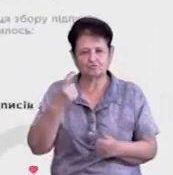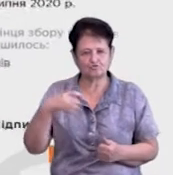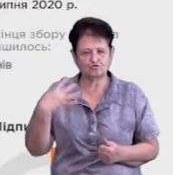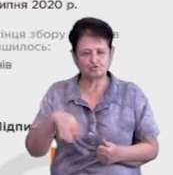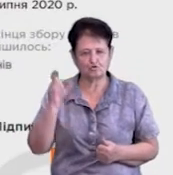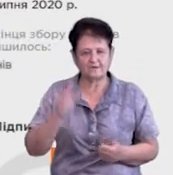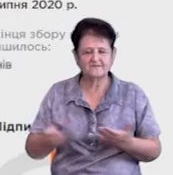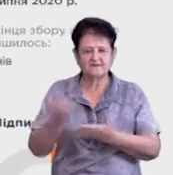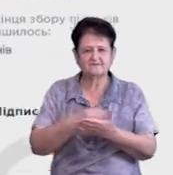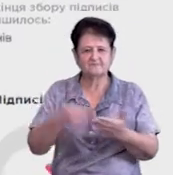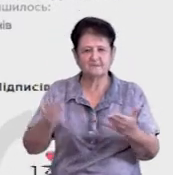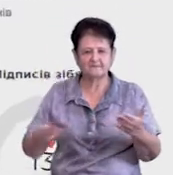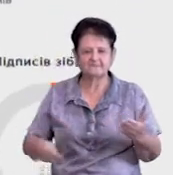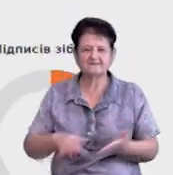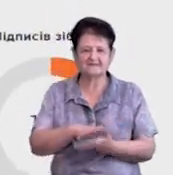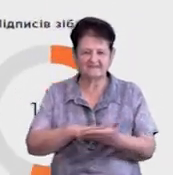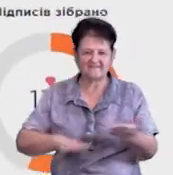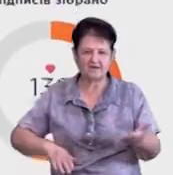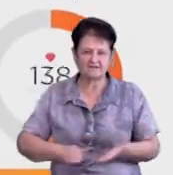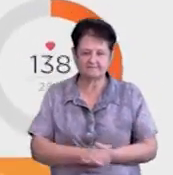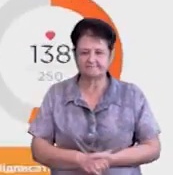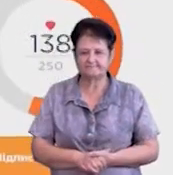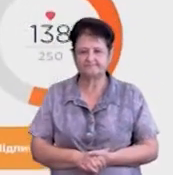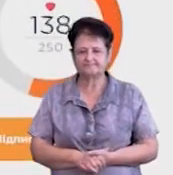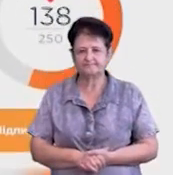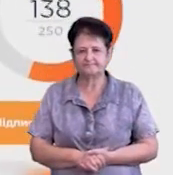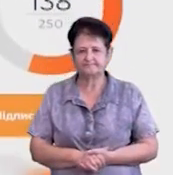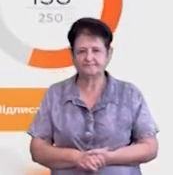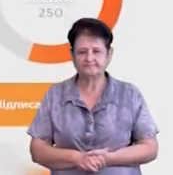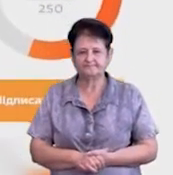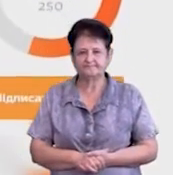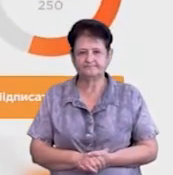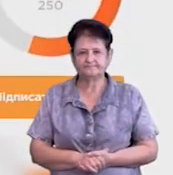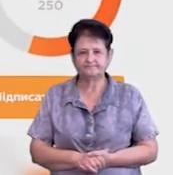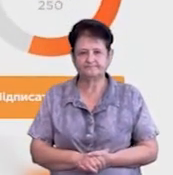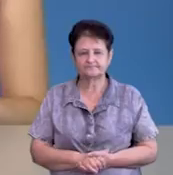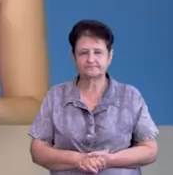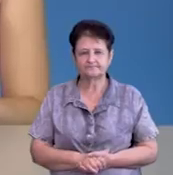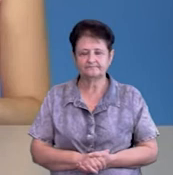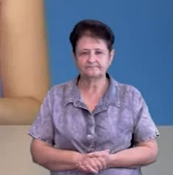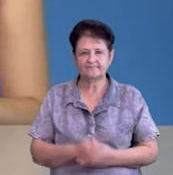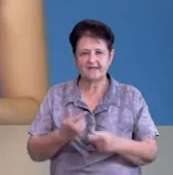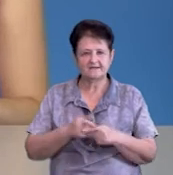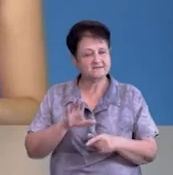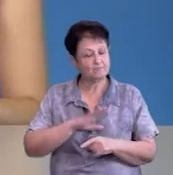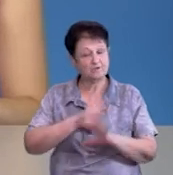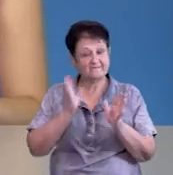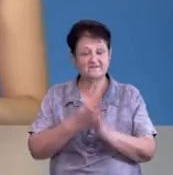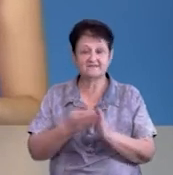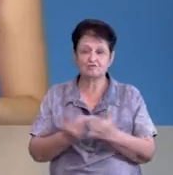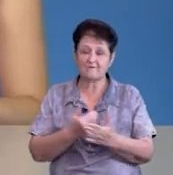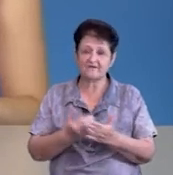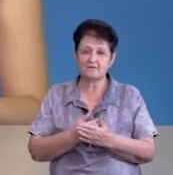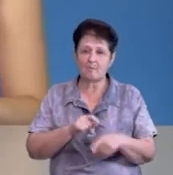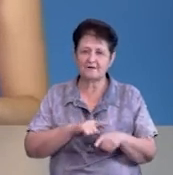людей. Збір підписів триває. Гордій Єрмак, Роман Репа, новини на Суспільному. Це були всі новини